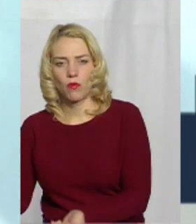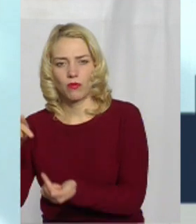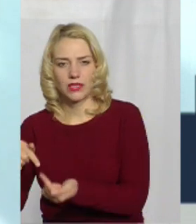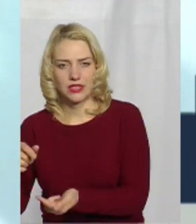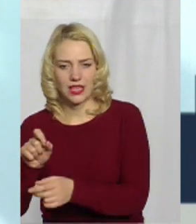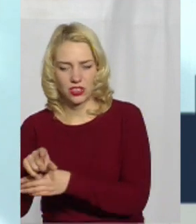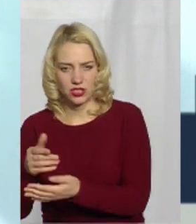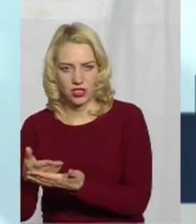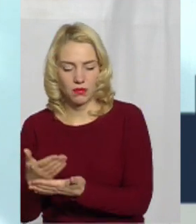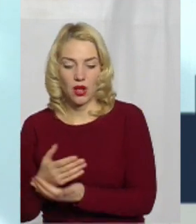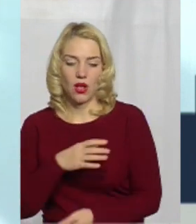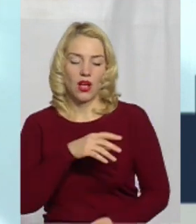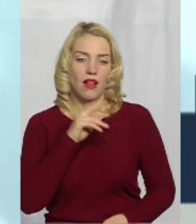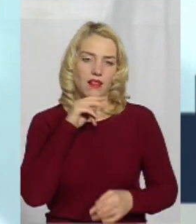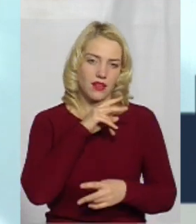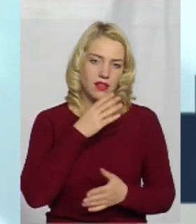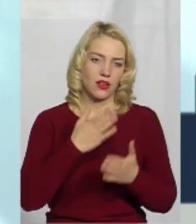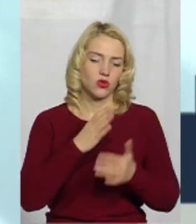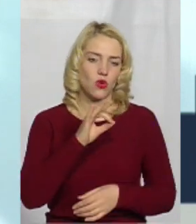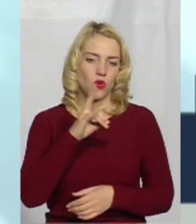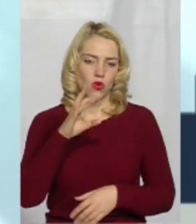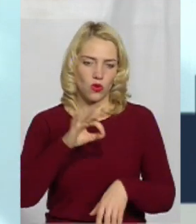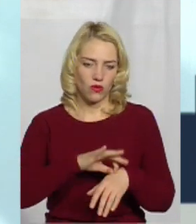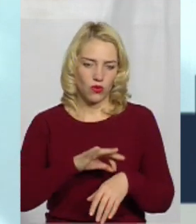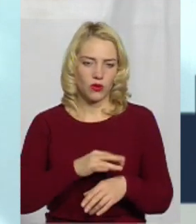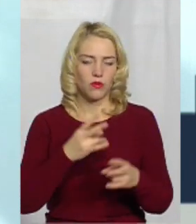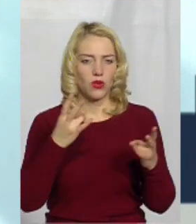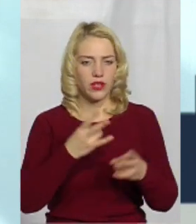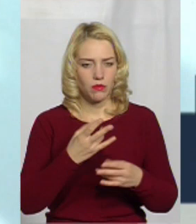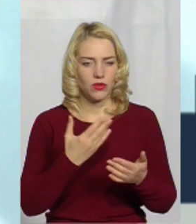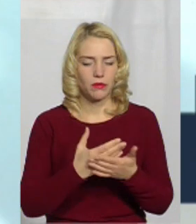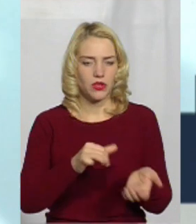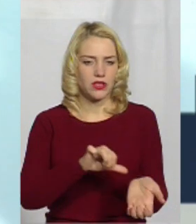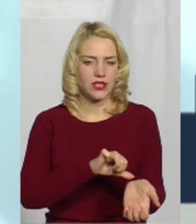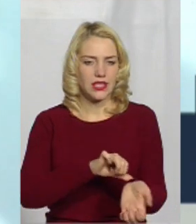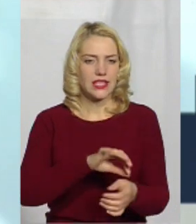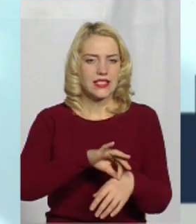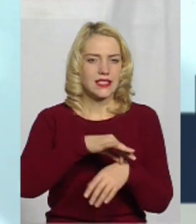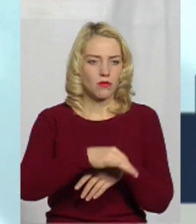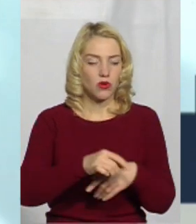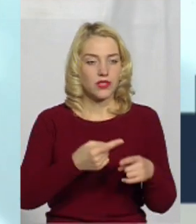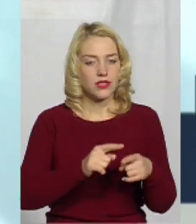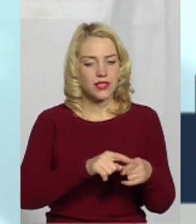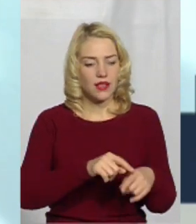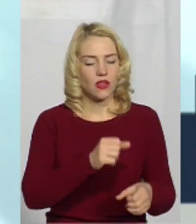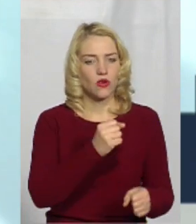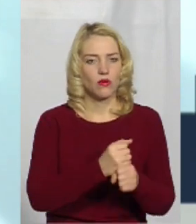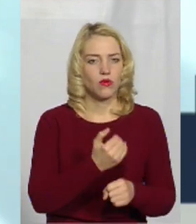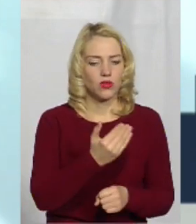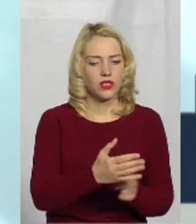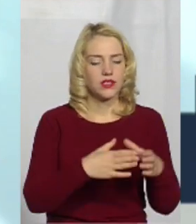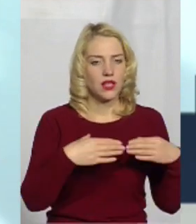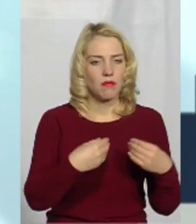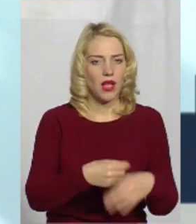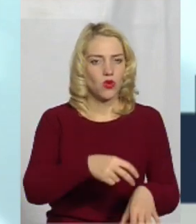скажімо так, якщо хворий, онкохворий потребує призначення наркотичних, знеболюючих, то це робота сімейного лікаря. Вони виписують